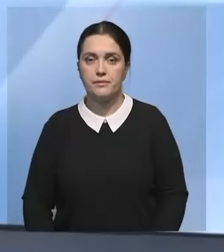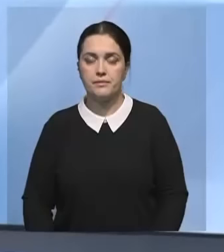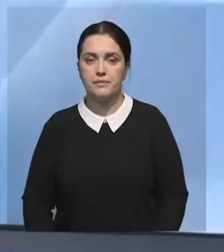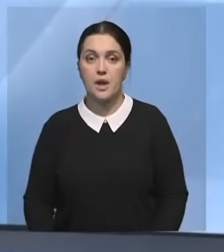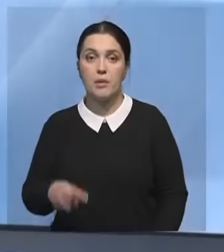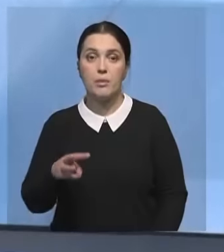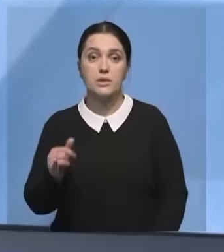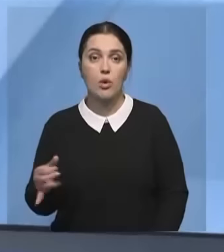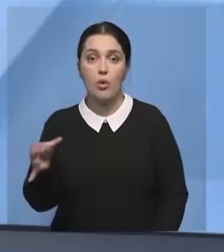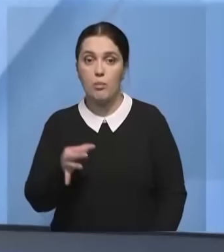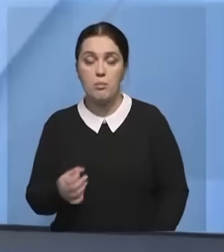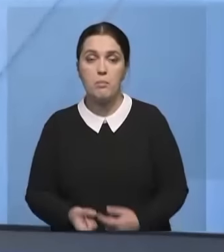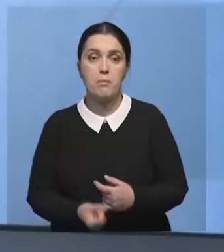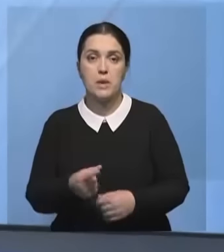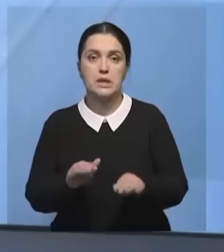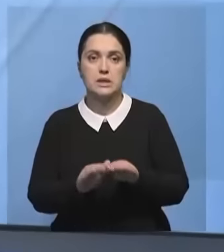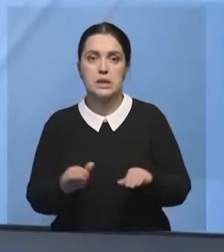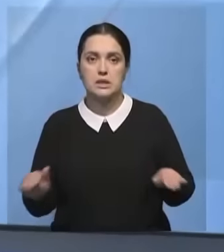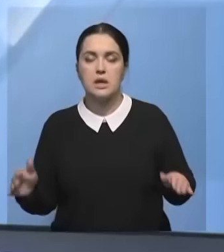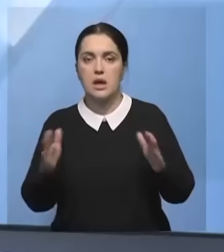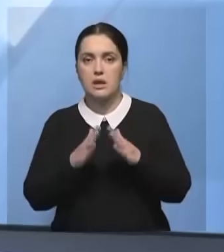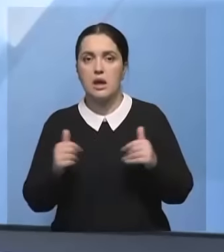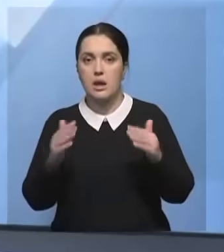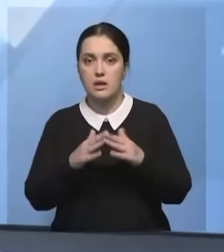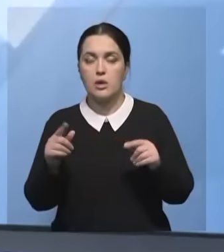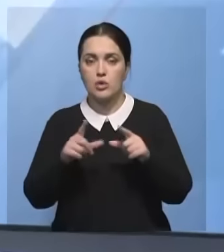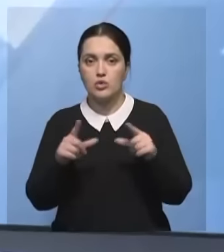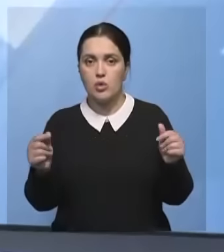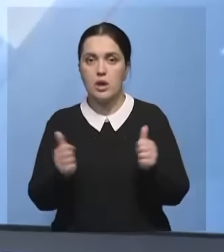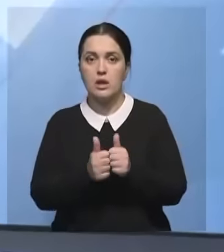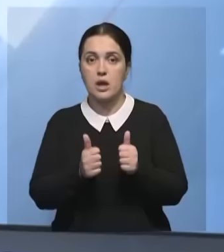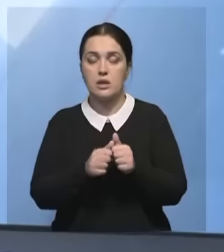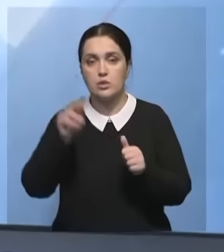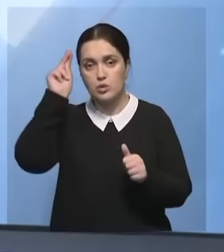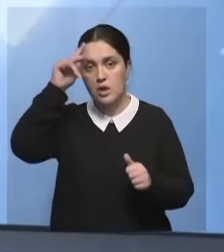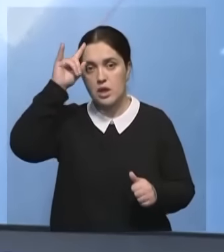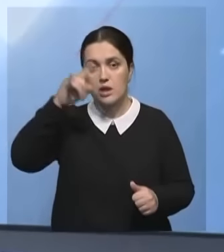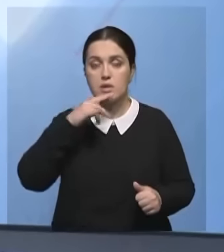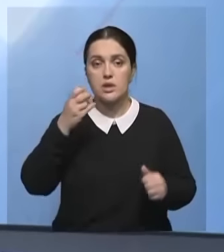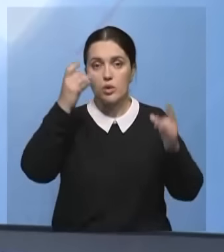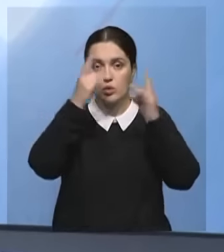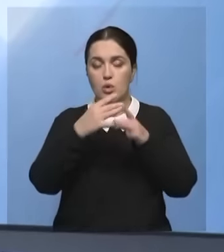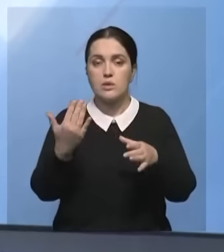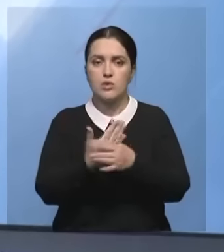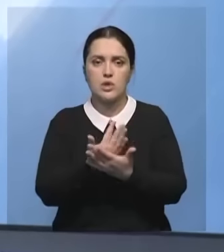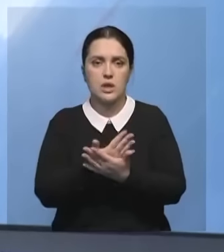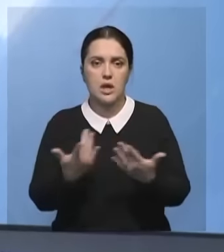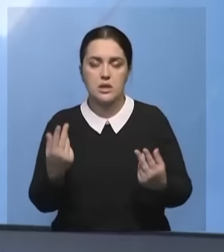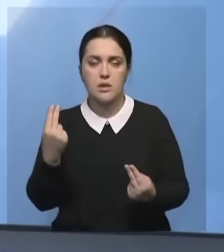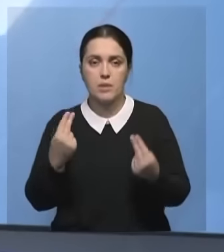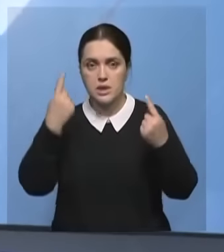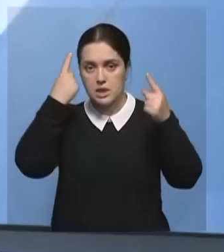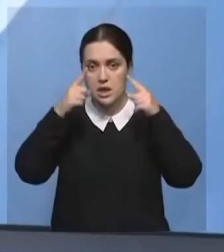В Мангосталовской области появились детские этнолагеря. Они работают при школах. Дети изучают казахскую национальную культуру с помощью